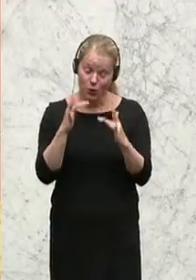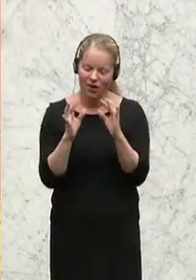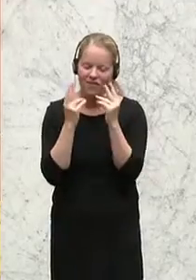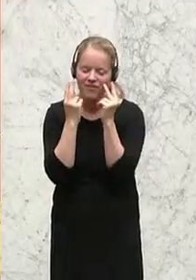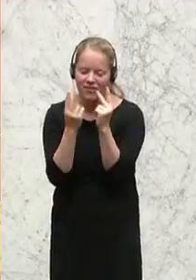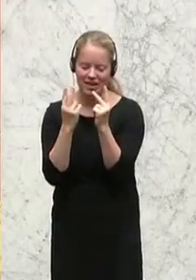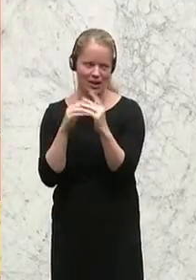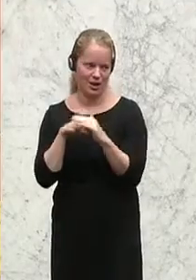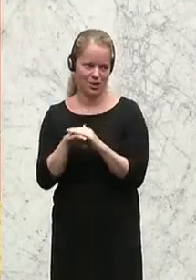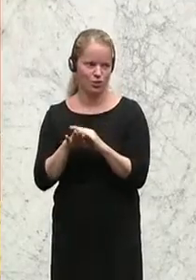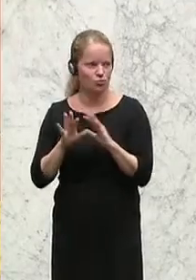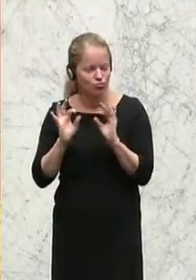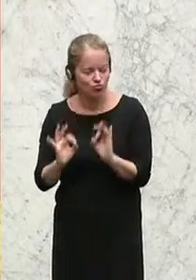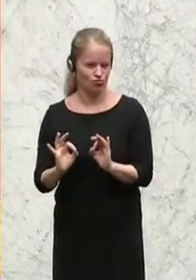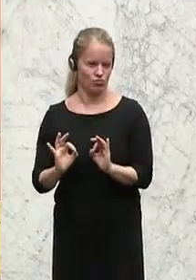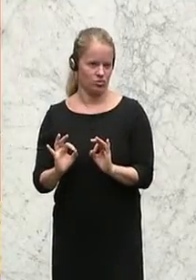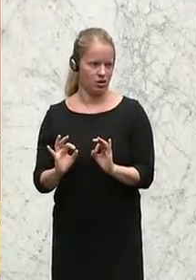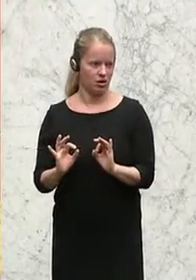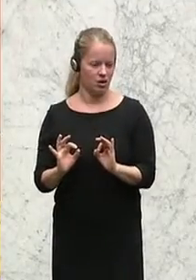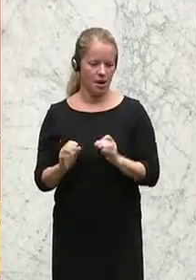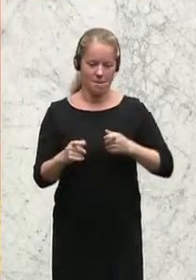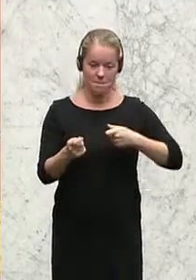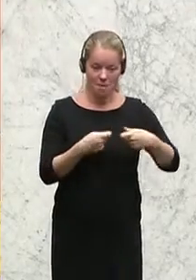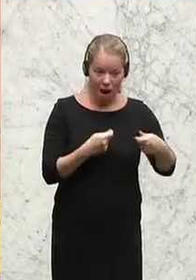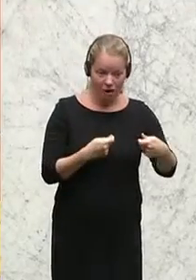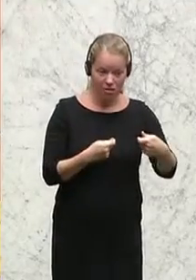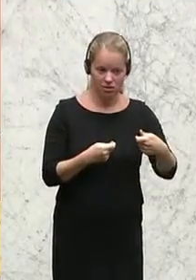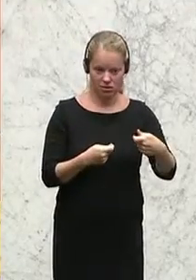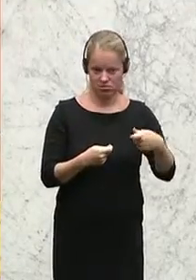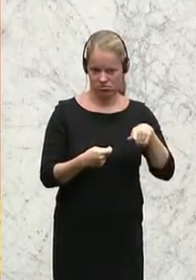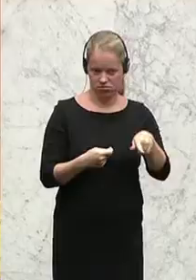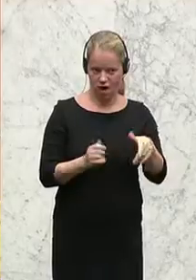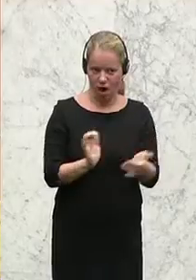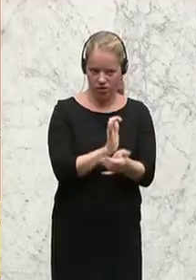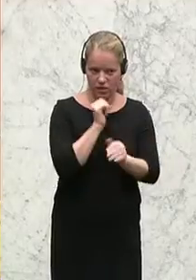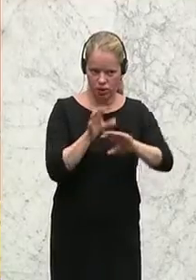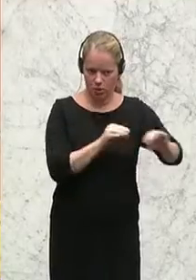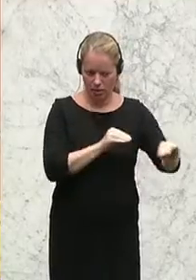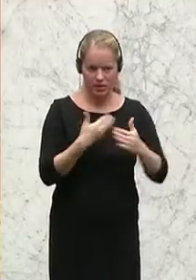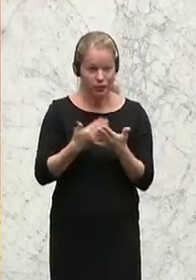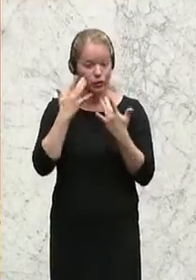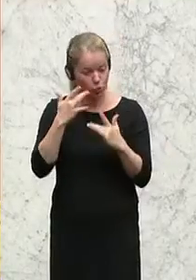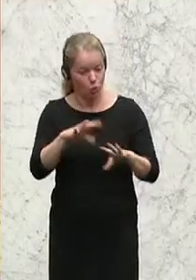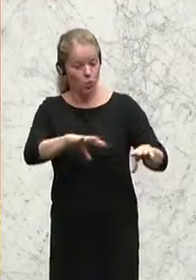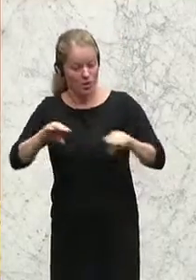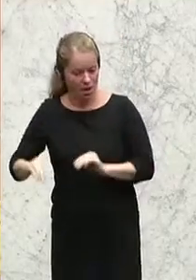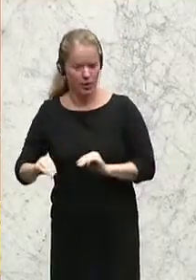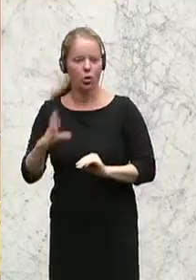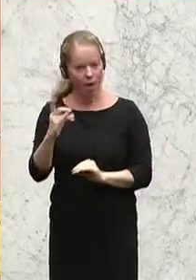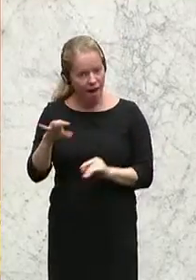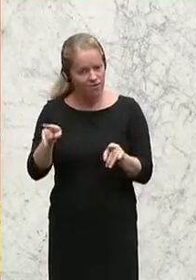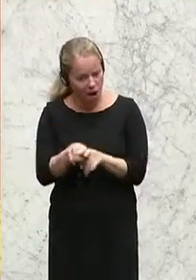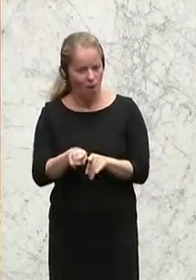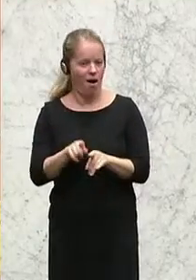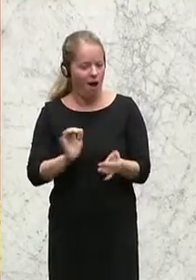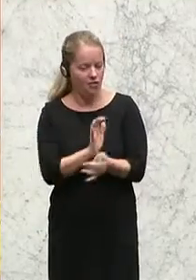werden Aufgaben übernommen, die am Markt nicht übernommen werden. Der ORF übernimmt solche Aufgaben auch. Und wir spielen